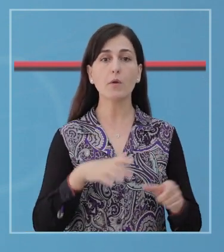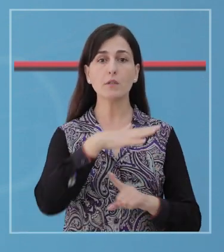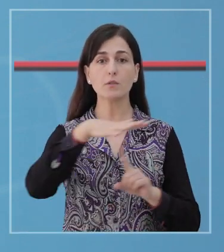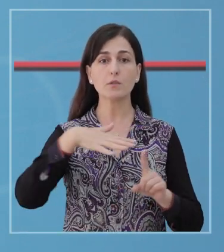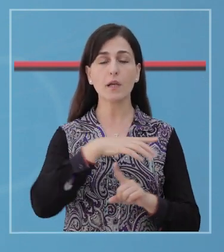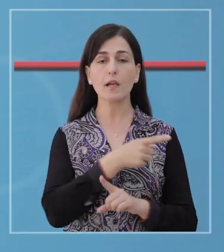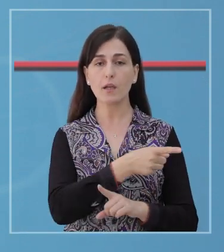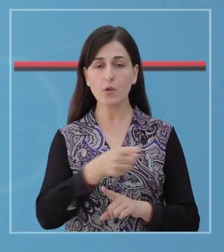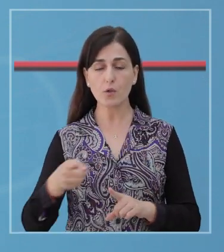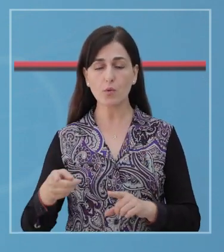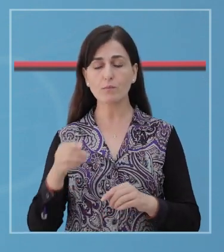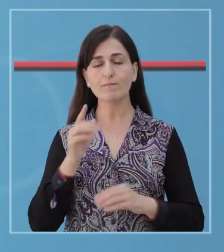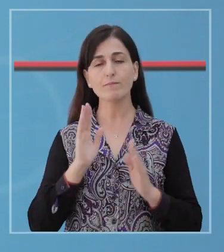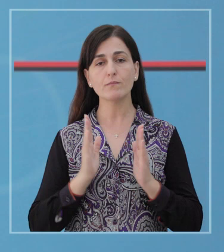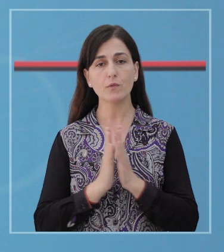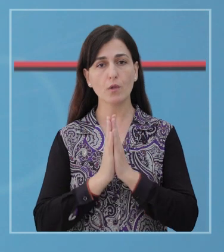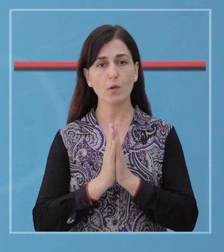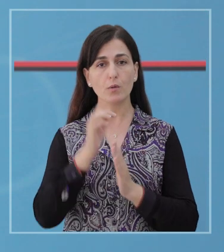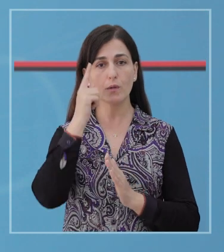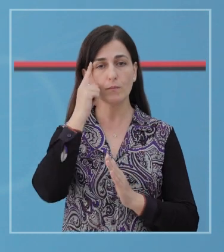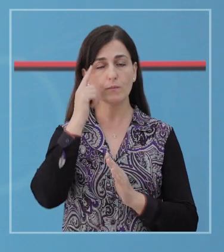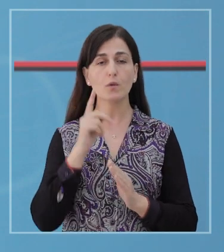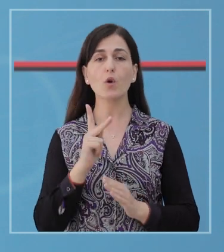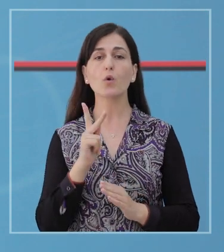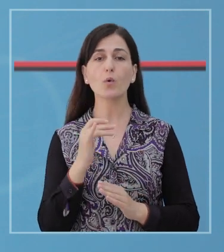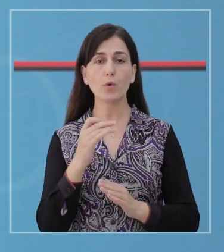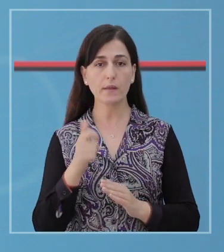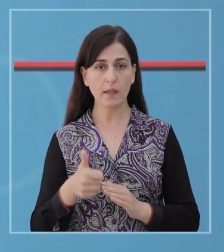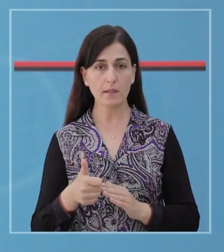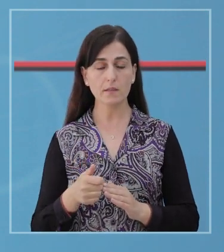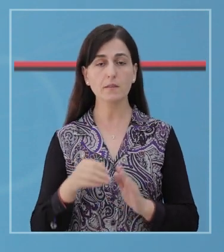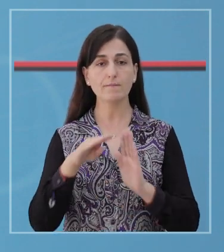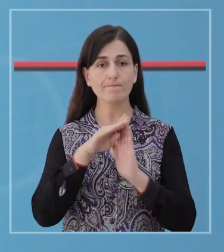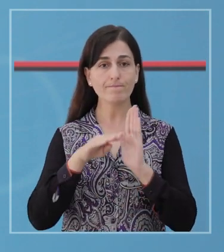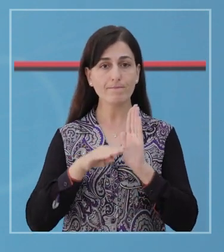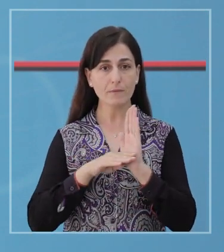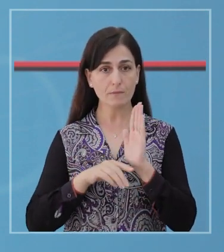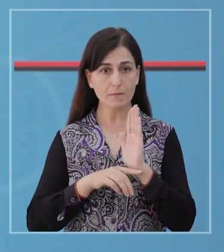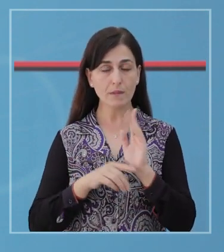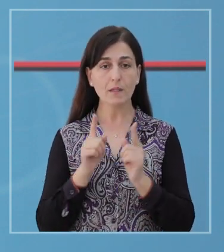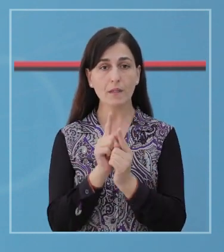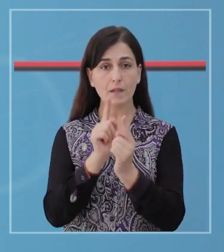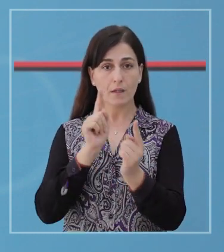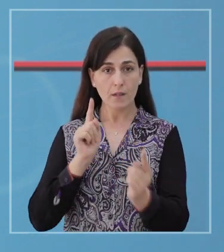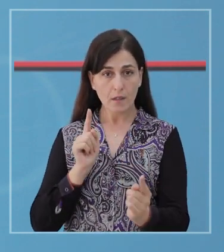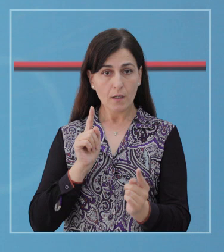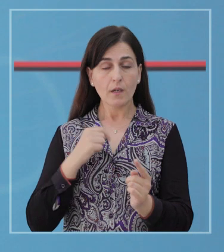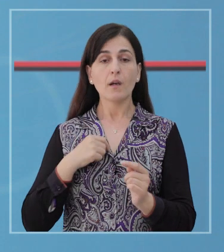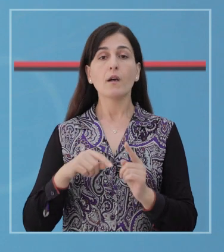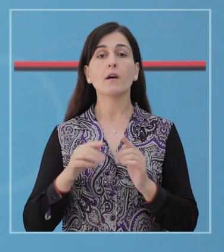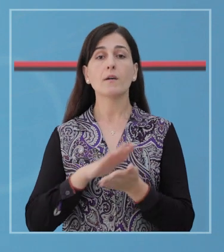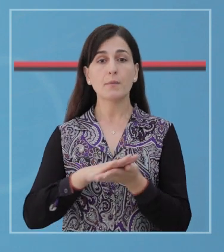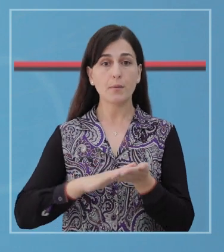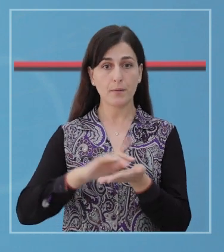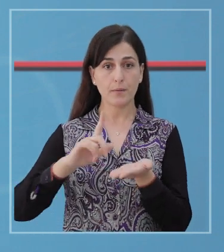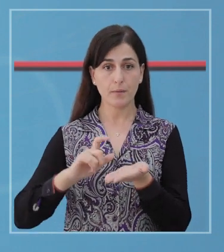njëherë, dërgjesim nga vetë bizneset dhe qytetarët që tjenë të kujteshën për zbatimin e masave të distancimit fizik dhe igjenës